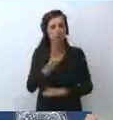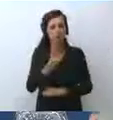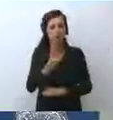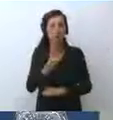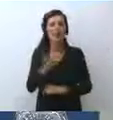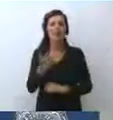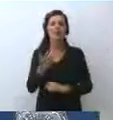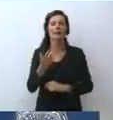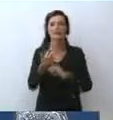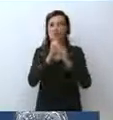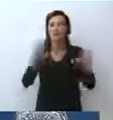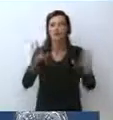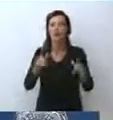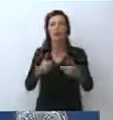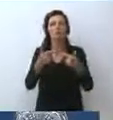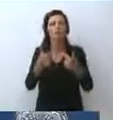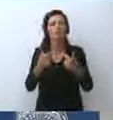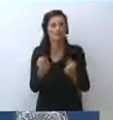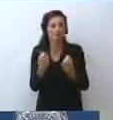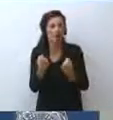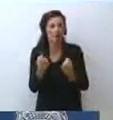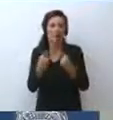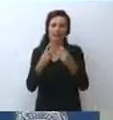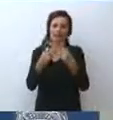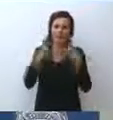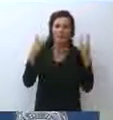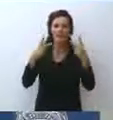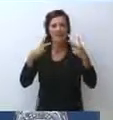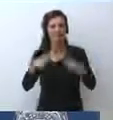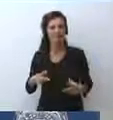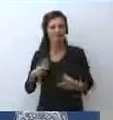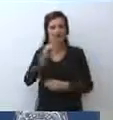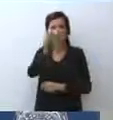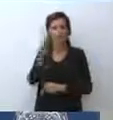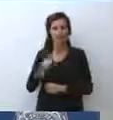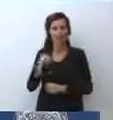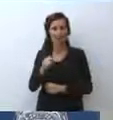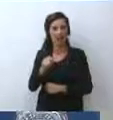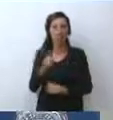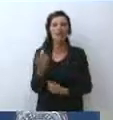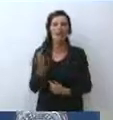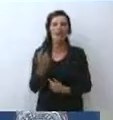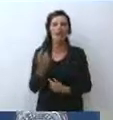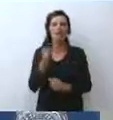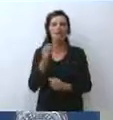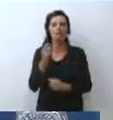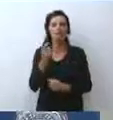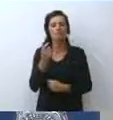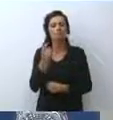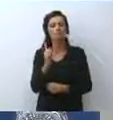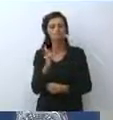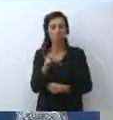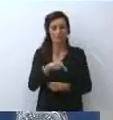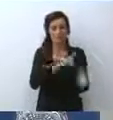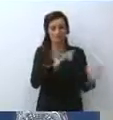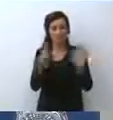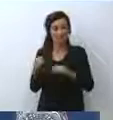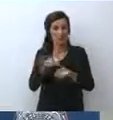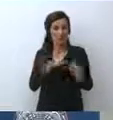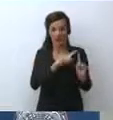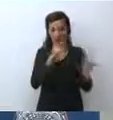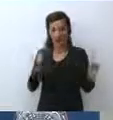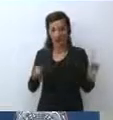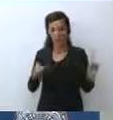serenità, con rigore al nostro Paese è quello che ci ha attraversato in queste settimane. Cioè che la campagna di